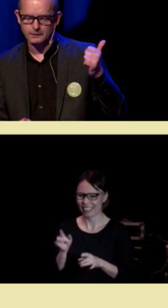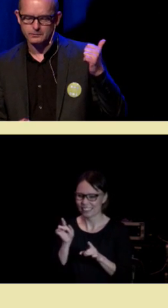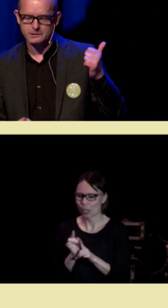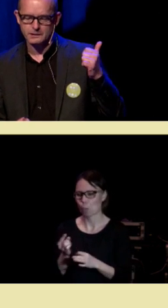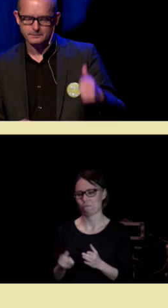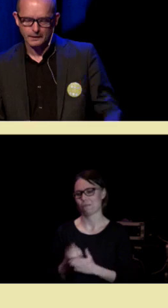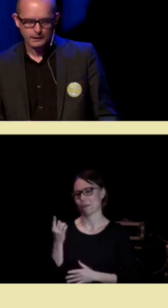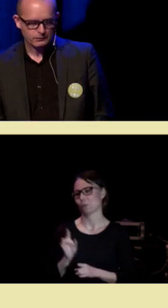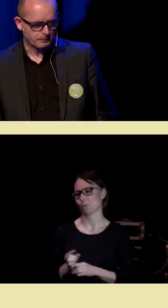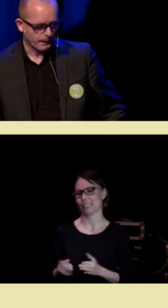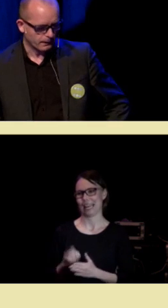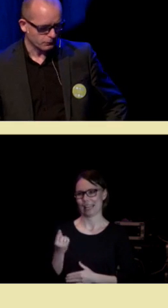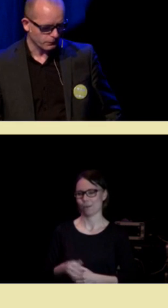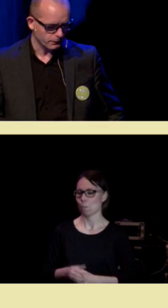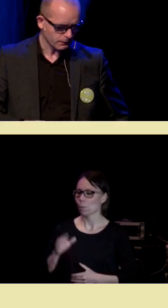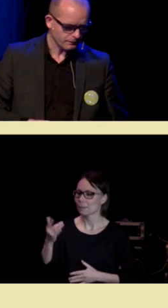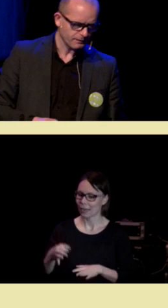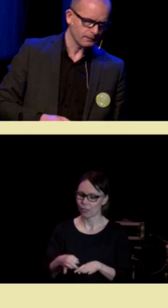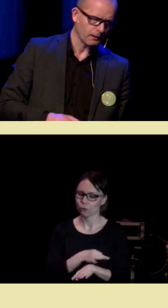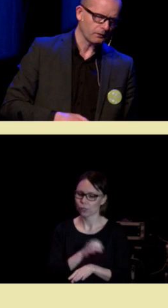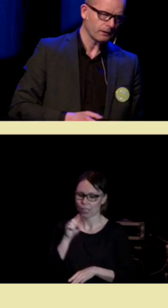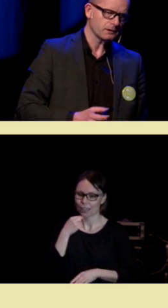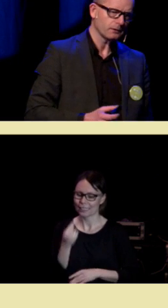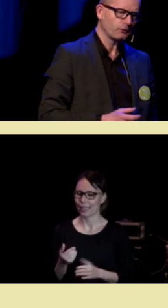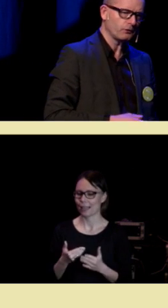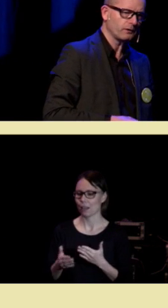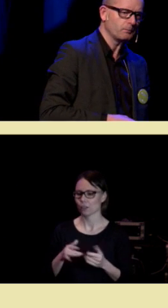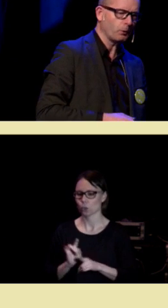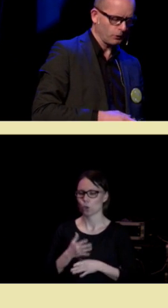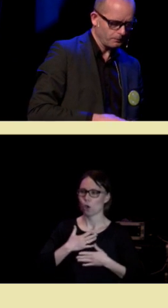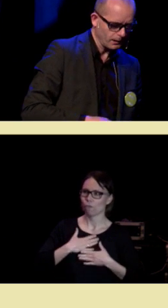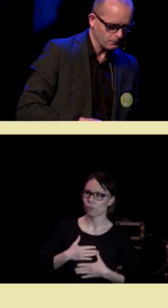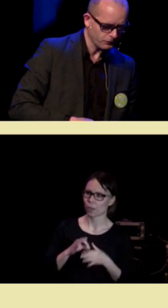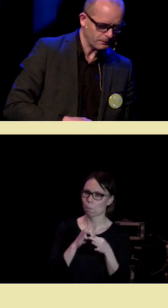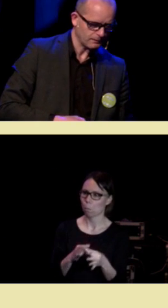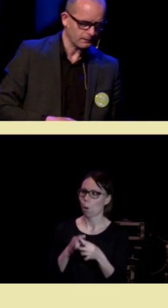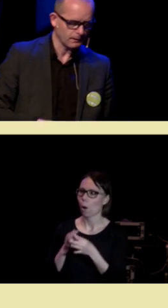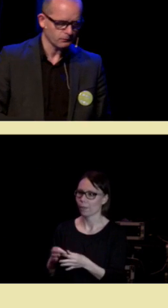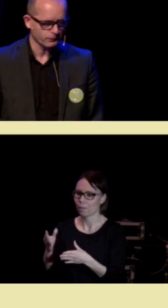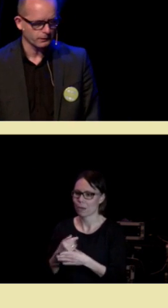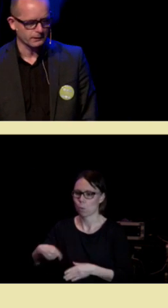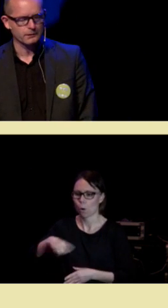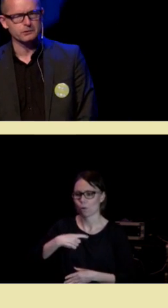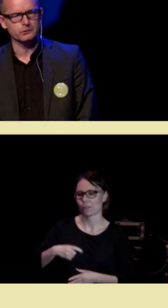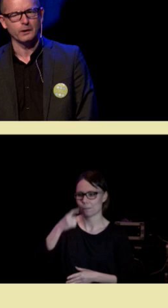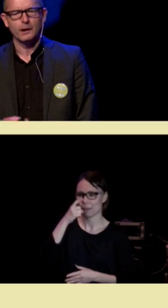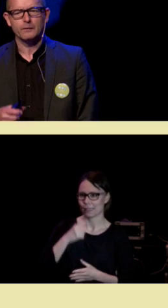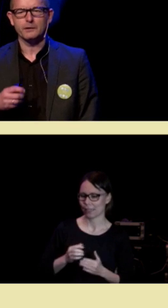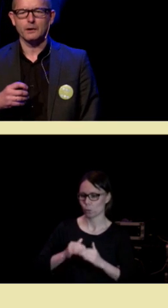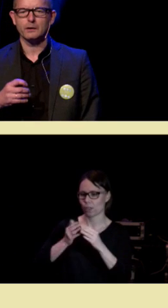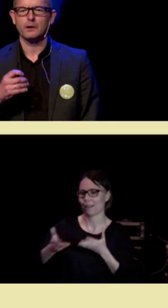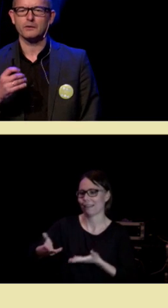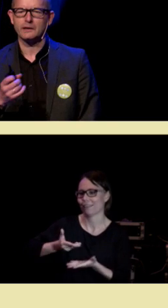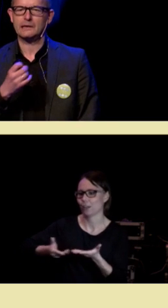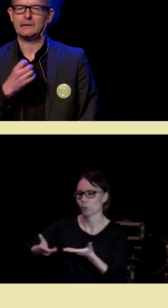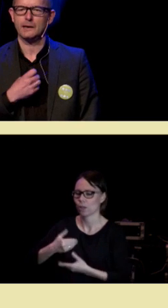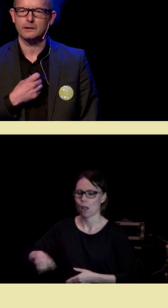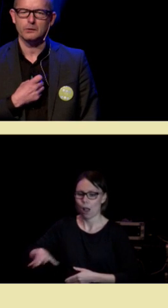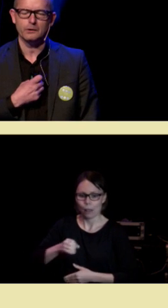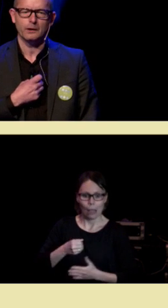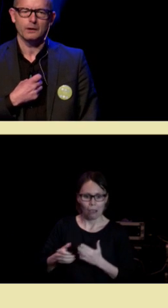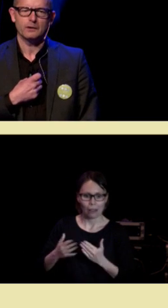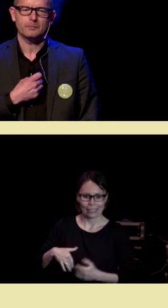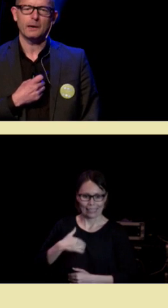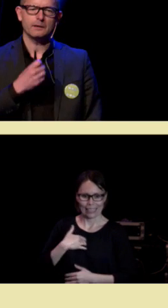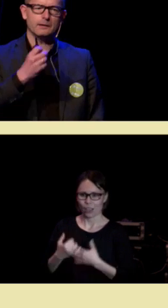fenomenet som skjer. Så speilnevroner, kan vi si, danner et slags fysisk bånd mellom oss mennesker i sosial interaksjon med at alle handlinger jeg